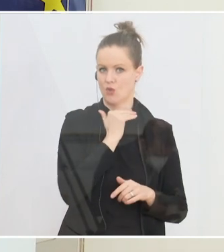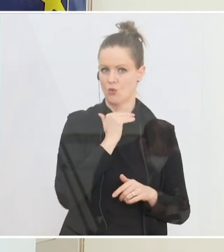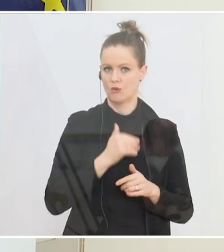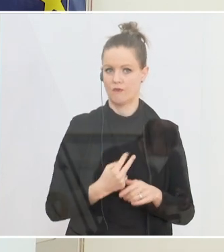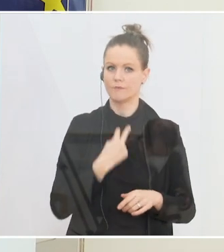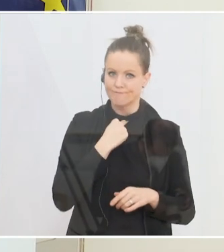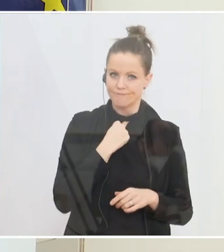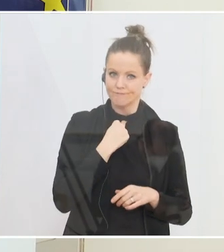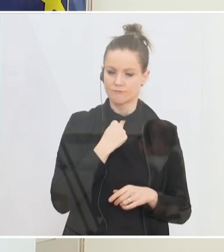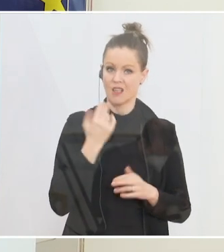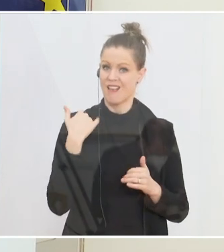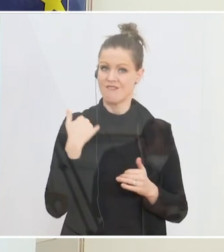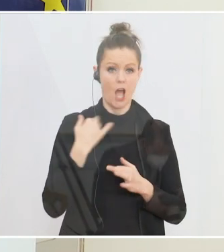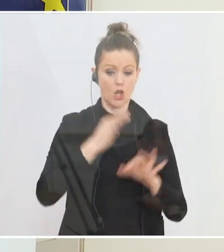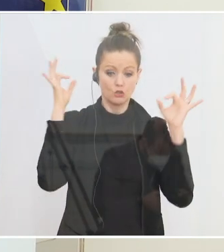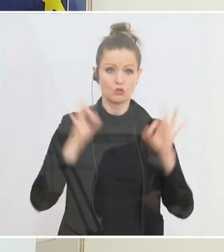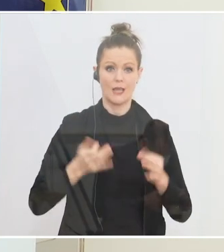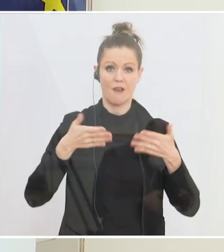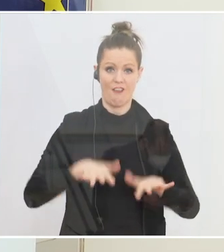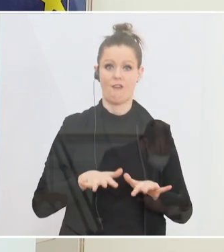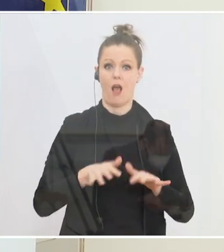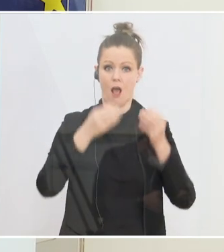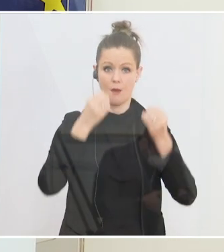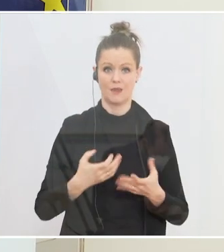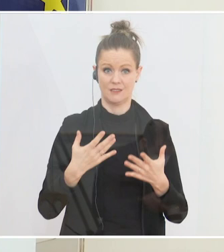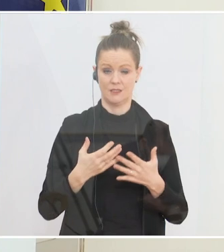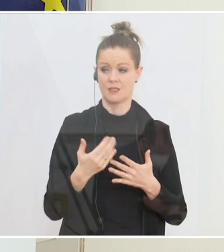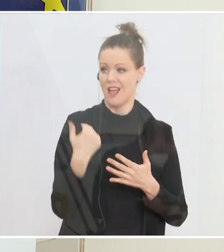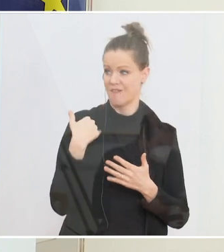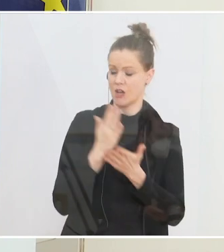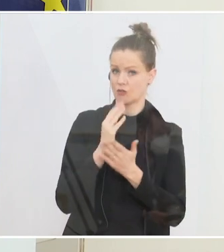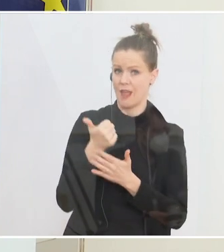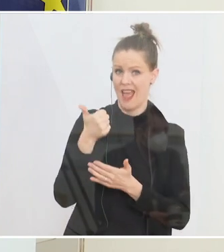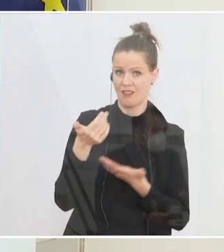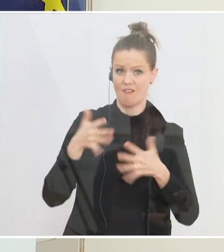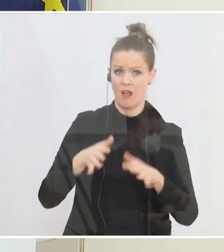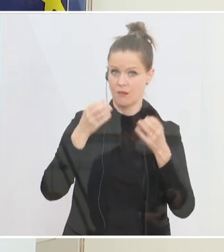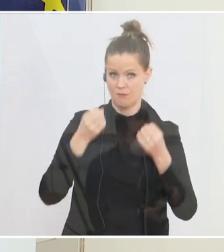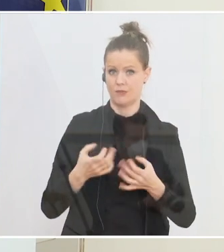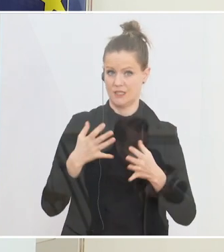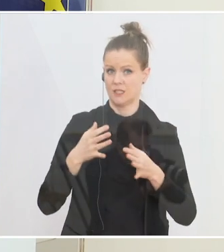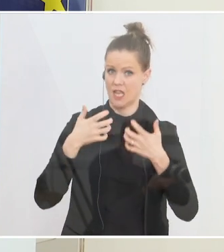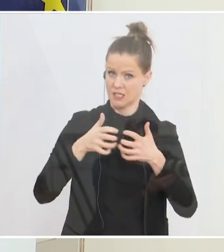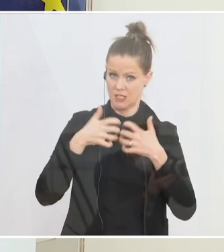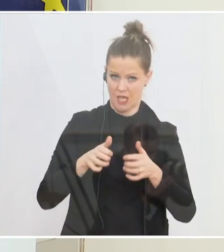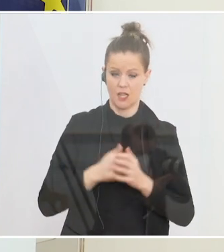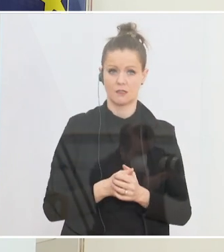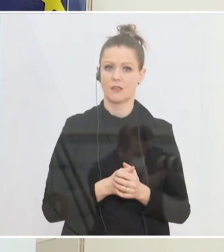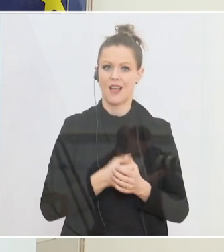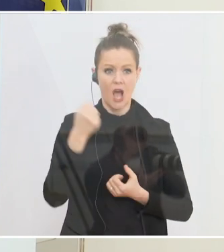wirklich einige dramatische Fälle gehabt, du hast einen davon geschildert. Das sind alles Fälle, wo wir wissen, dass das Auto bei